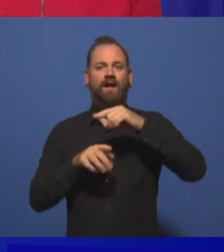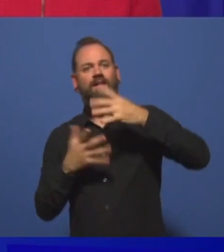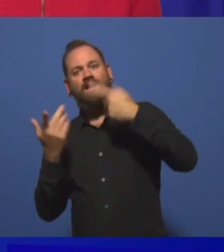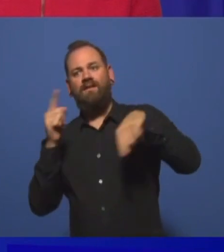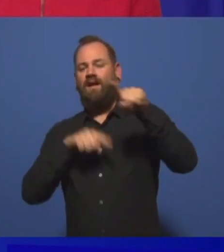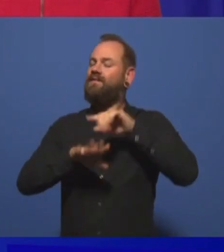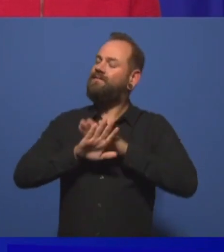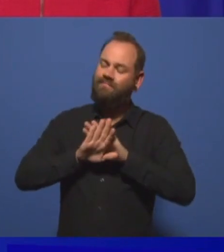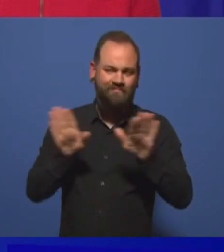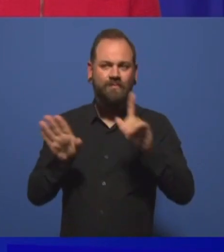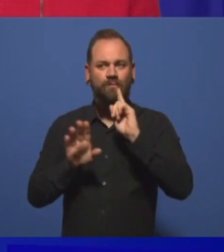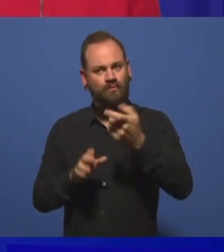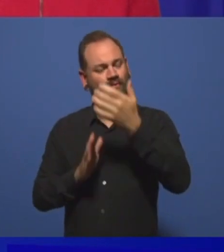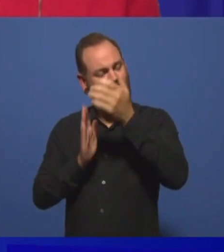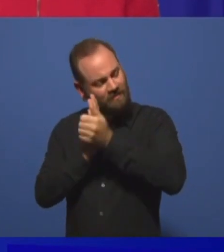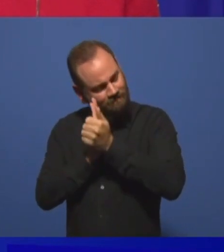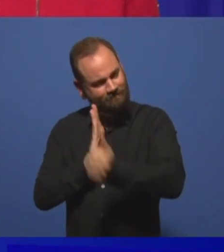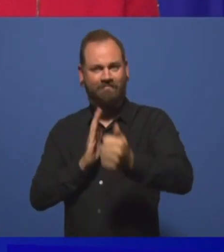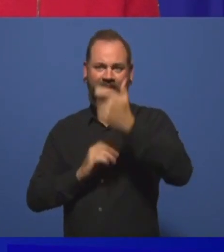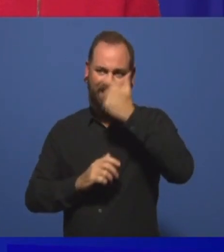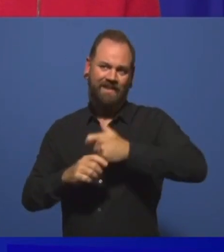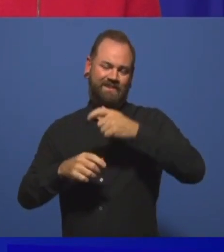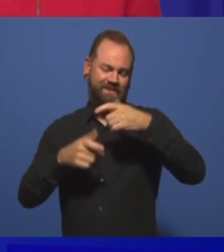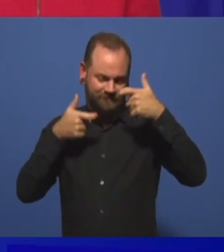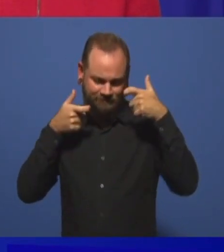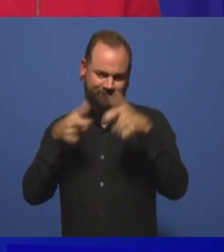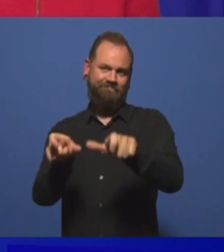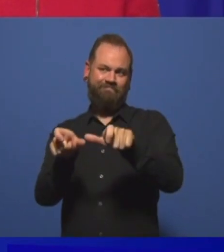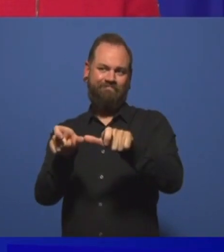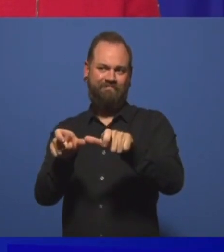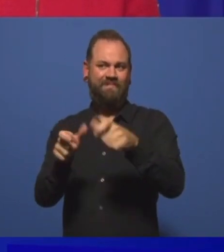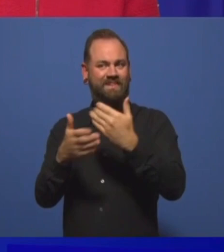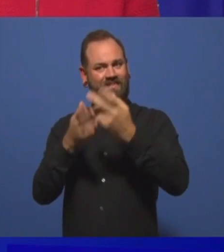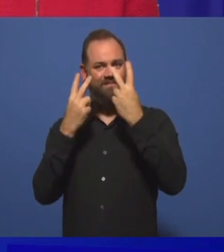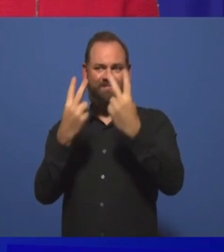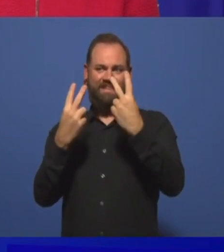insbesondere wenn es darum geht, terroristische Inhalte aus dem Internet herauszunehmen.